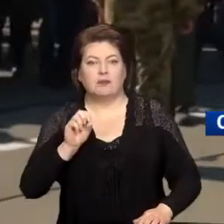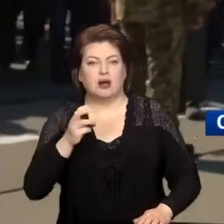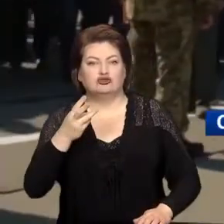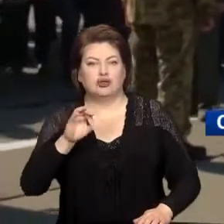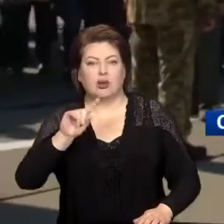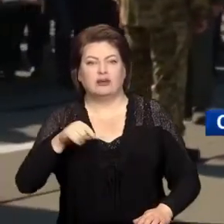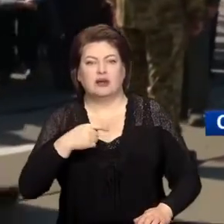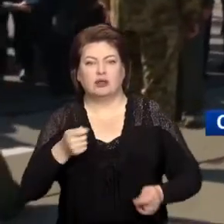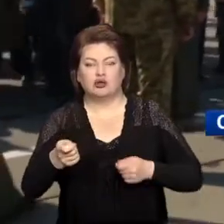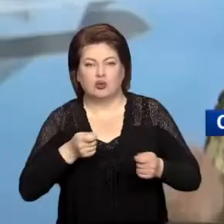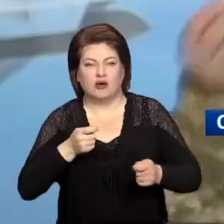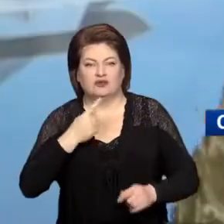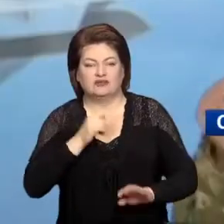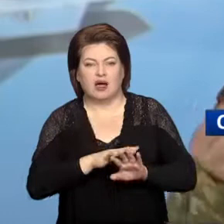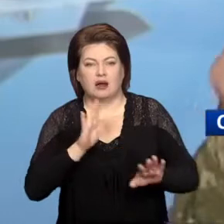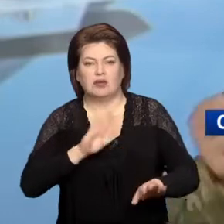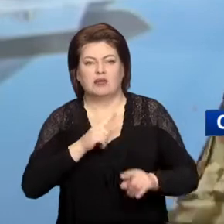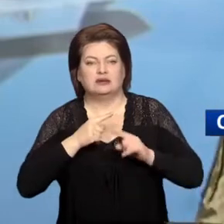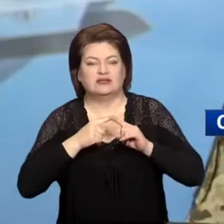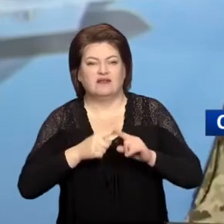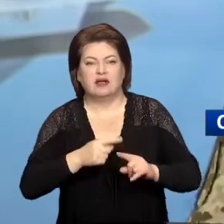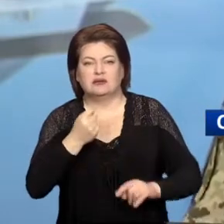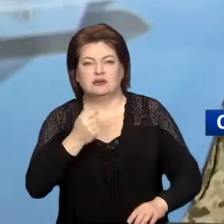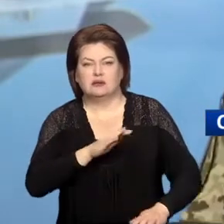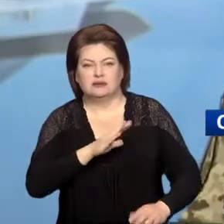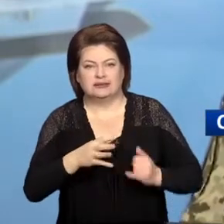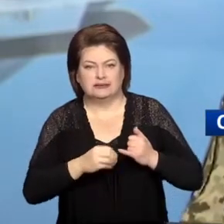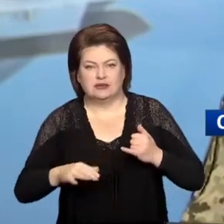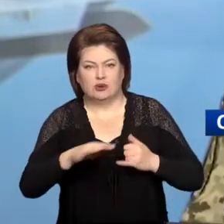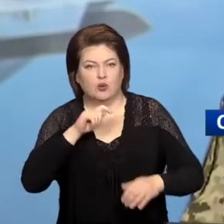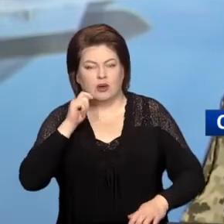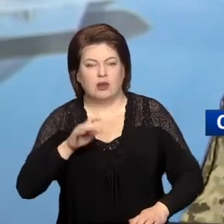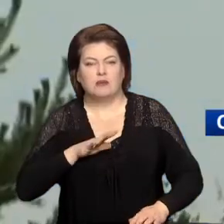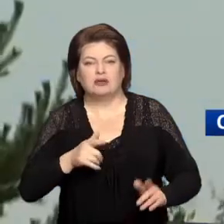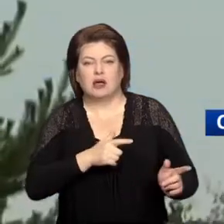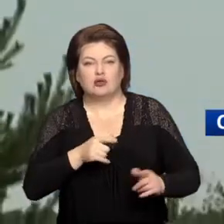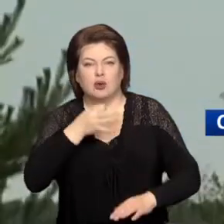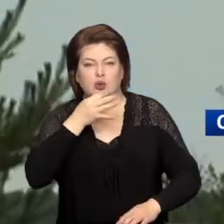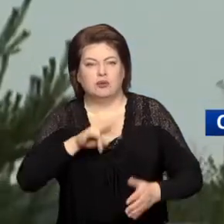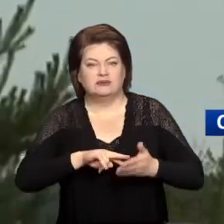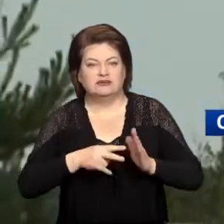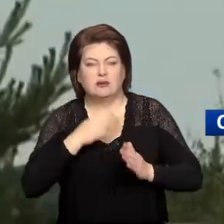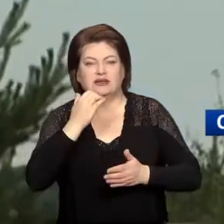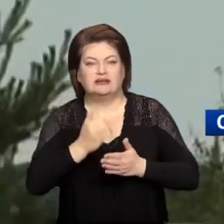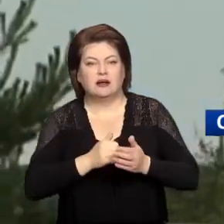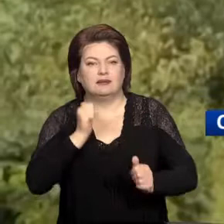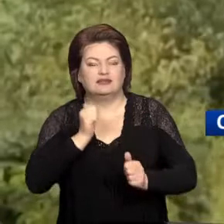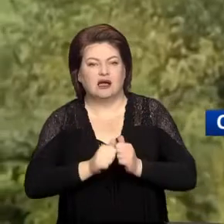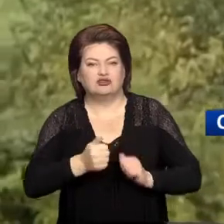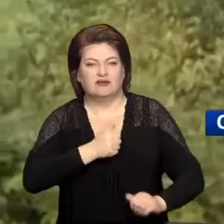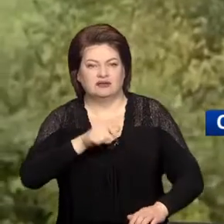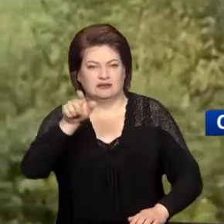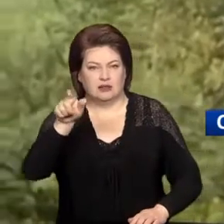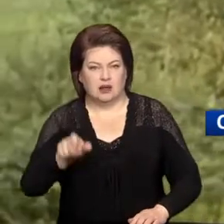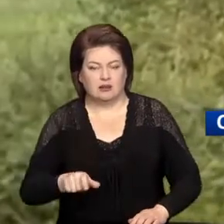потребовал от военного руководства не сдавать ни кулачка украинской земли, быть готовым к любым сценариям и при этом сохранить каждого солдата.